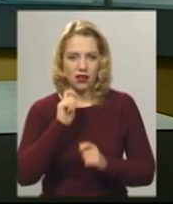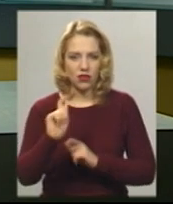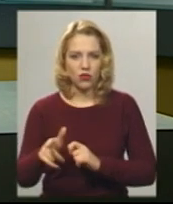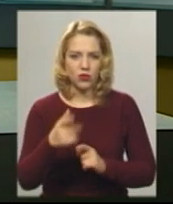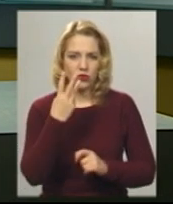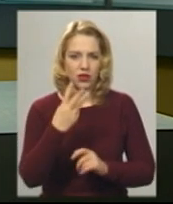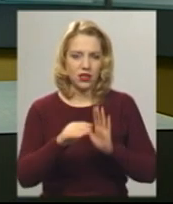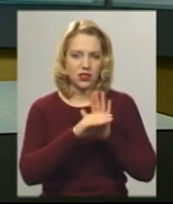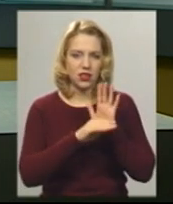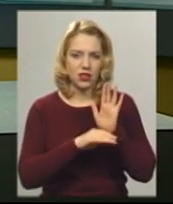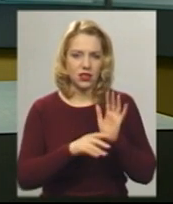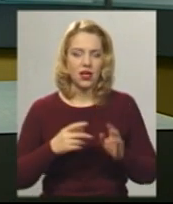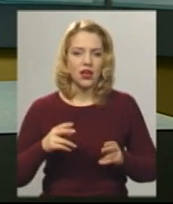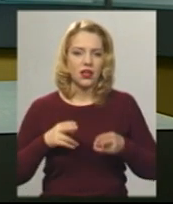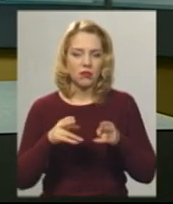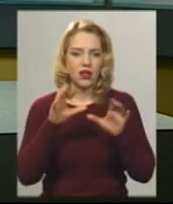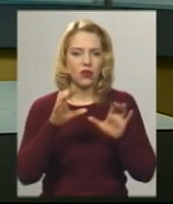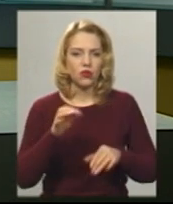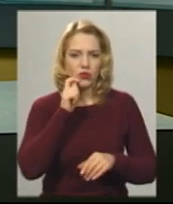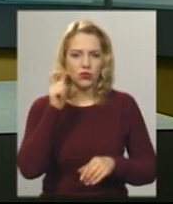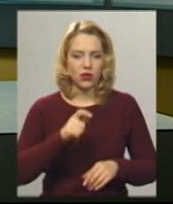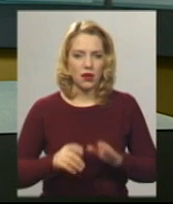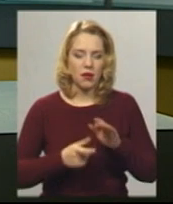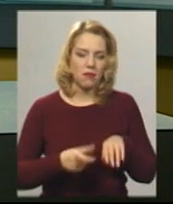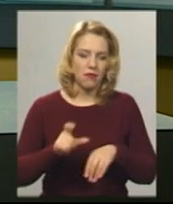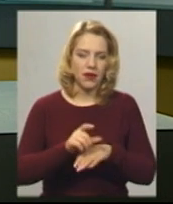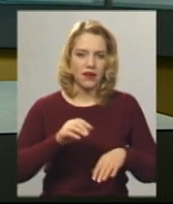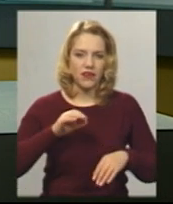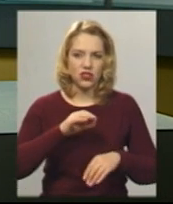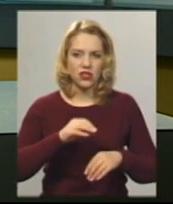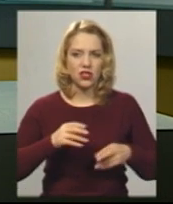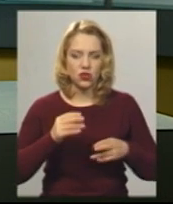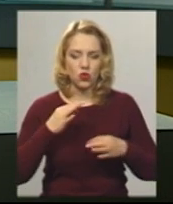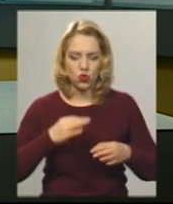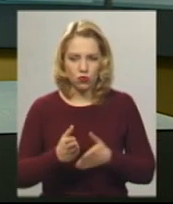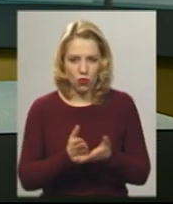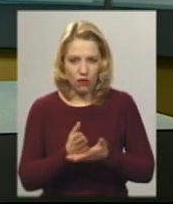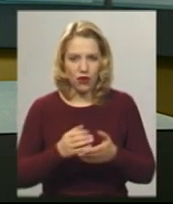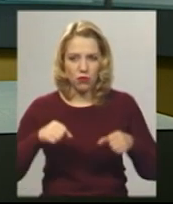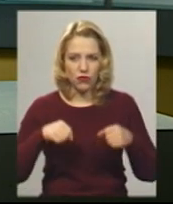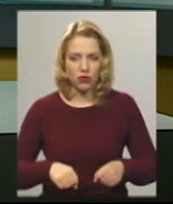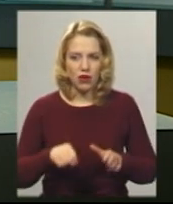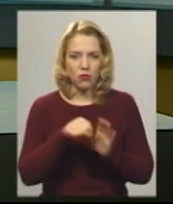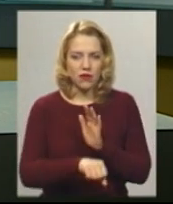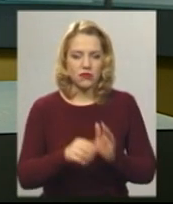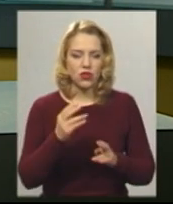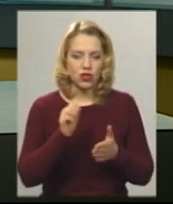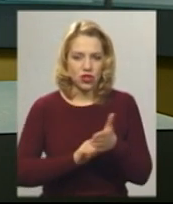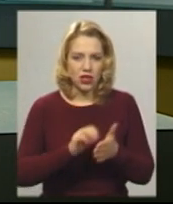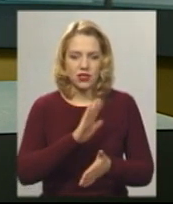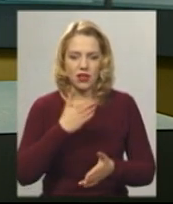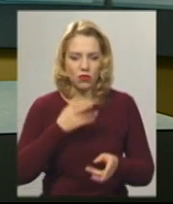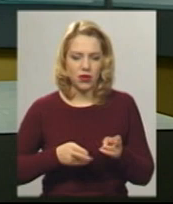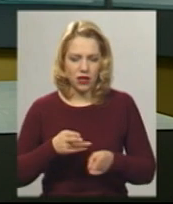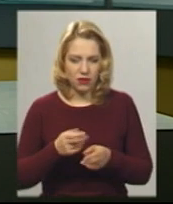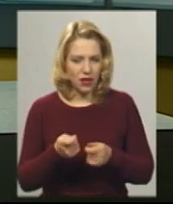три статті Кримінального кодексу України – перевищення службових повноважень, вбивство через необережність та спричинення необережного тяжкого